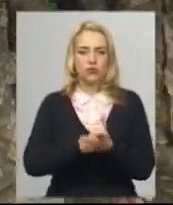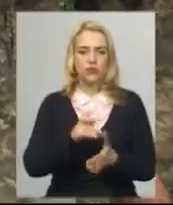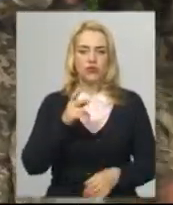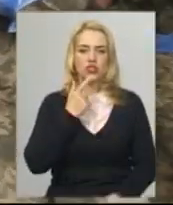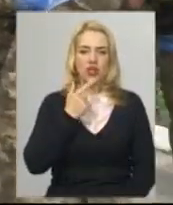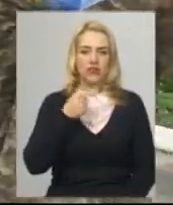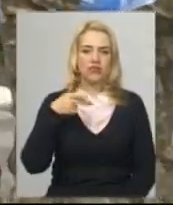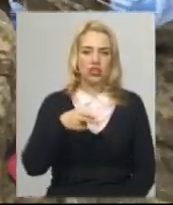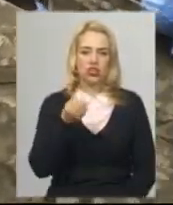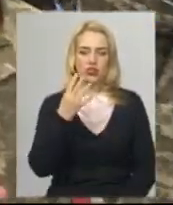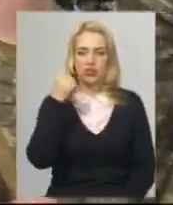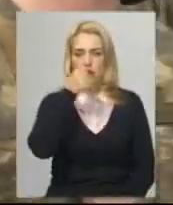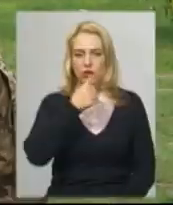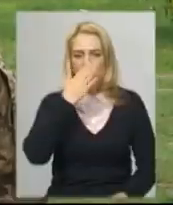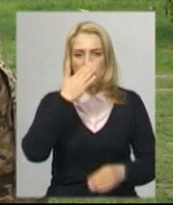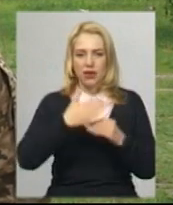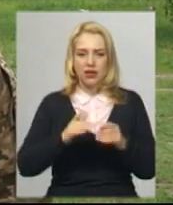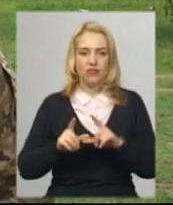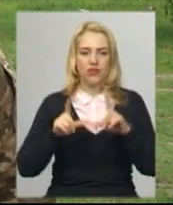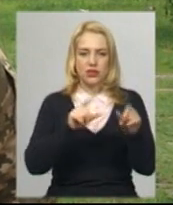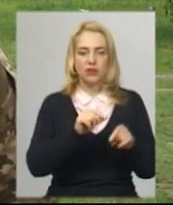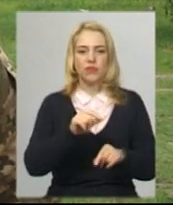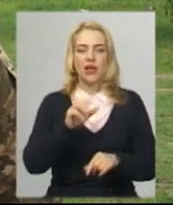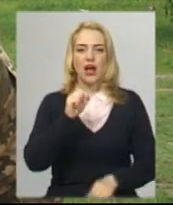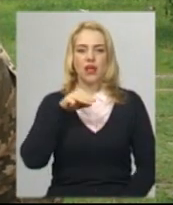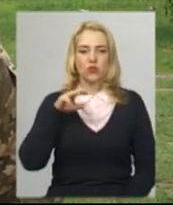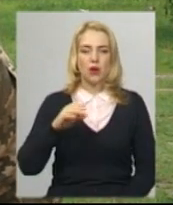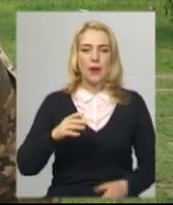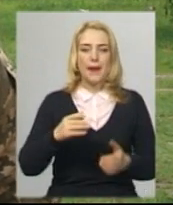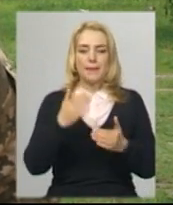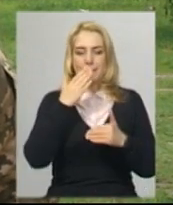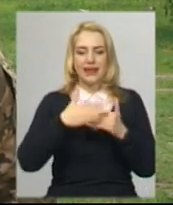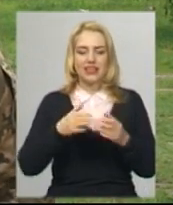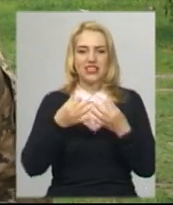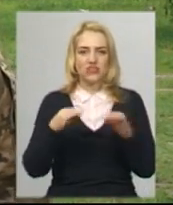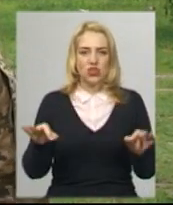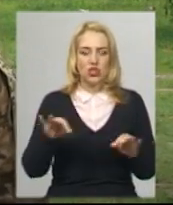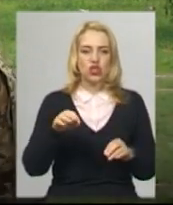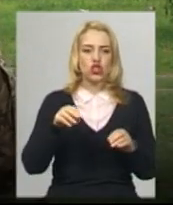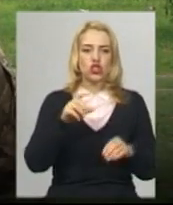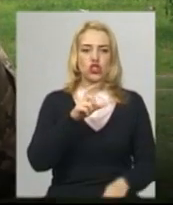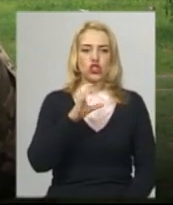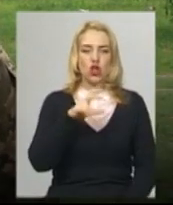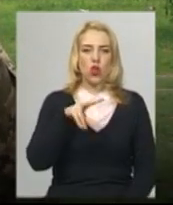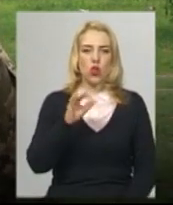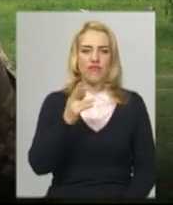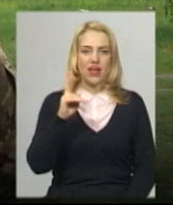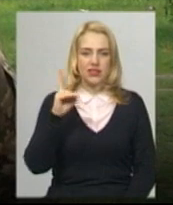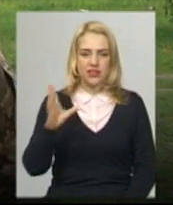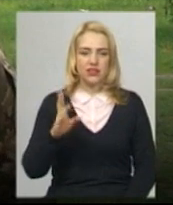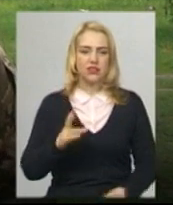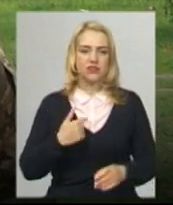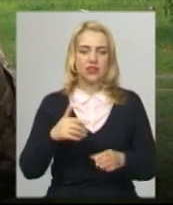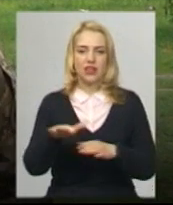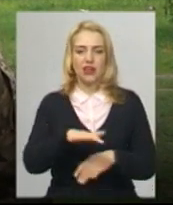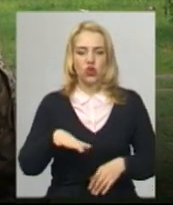року перед виїздом до зони АТО. При звільненні Славянська нас перекинули в Луганський аеропорт, так як наші хлопці